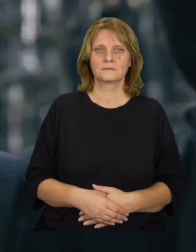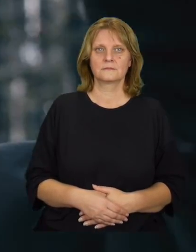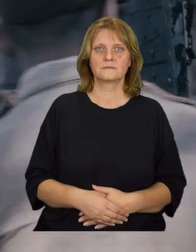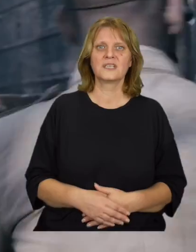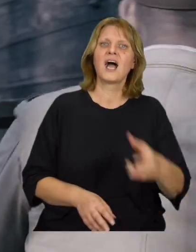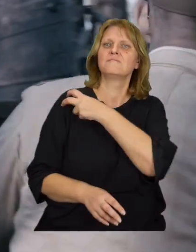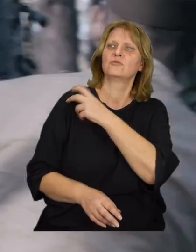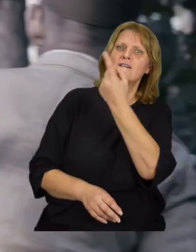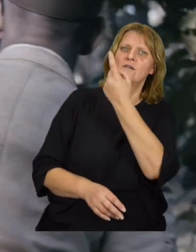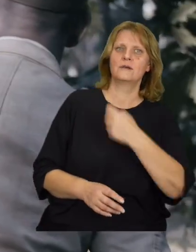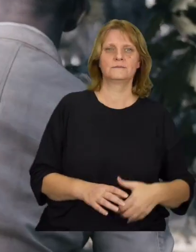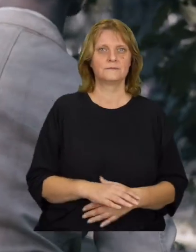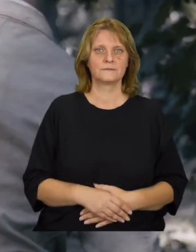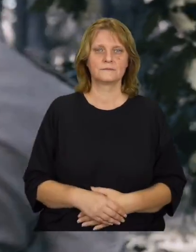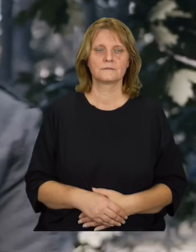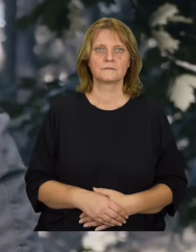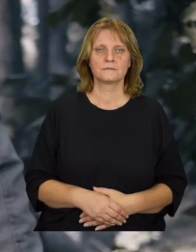Panie poruczniku!